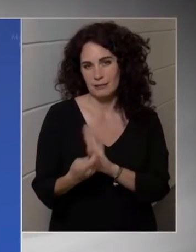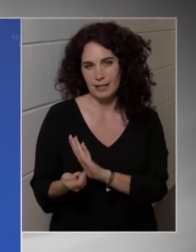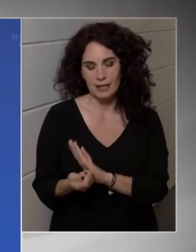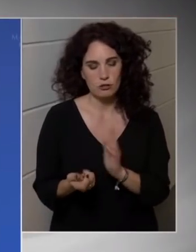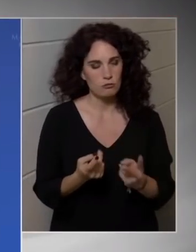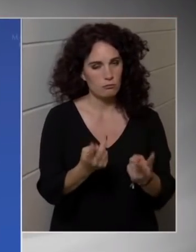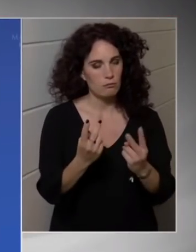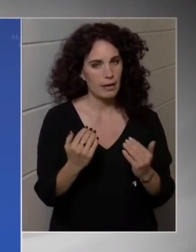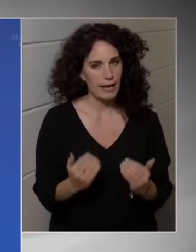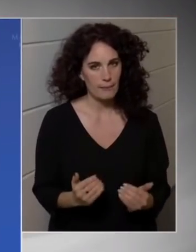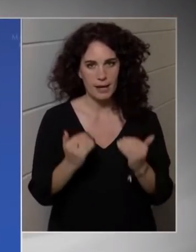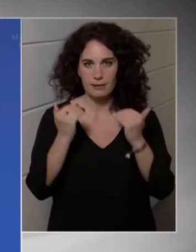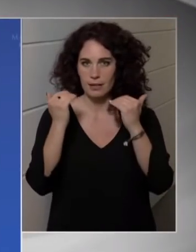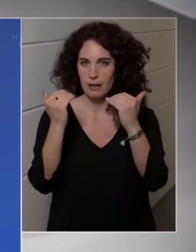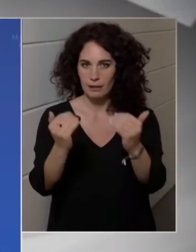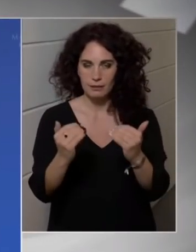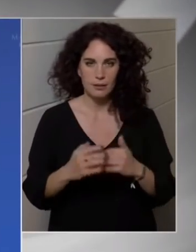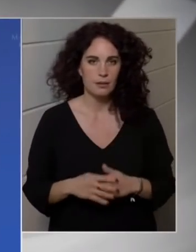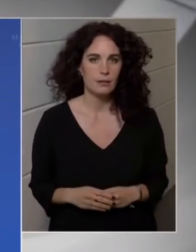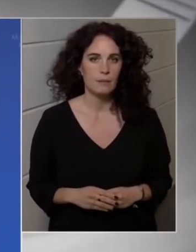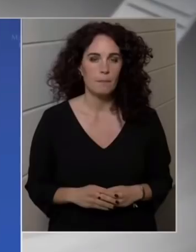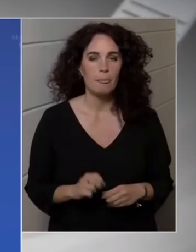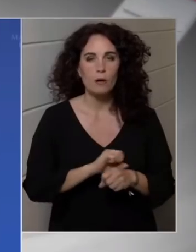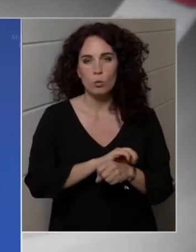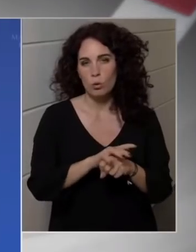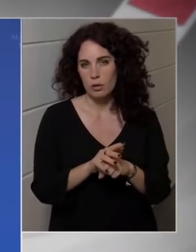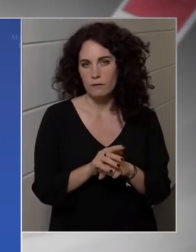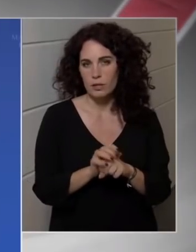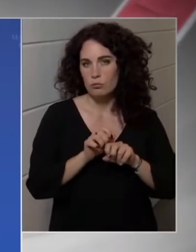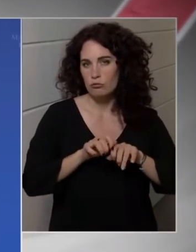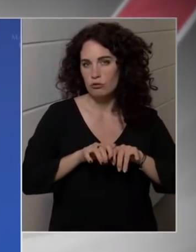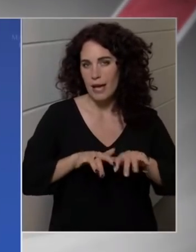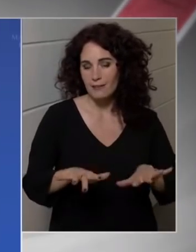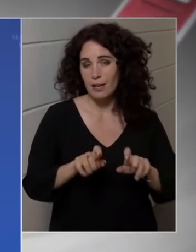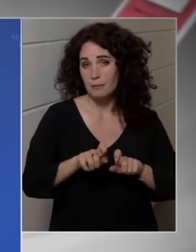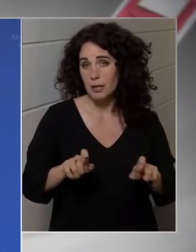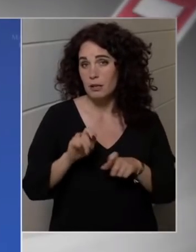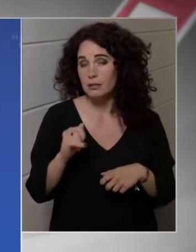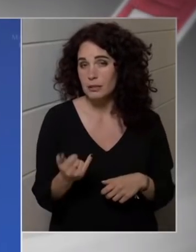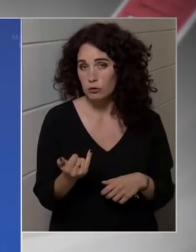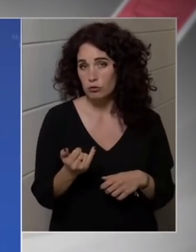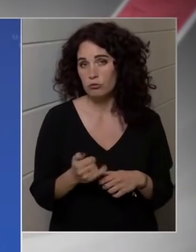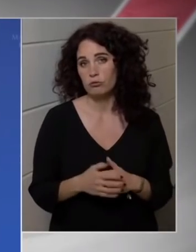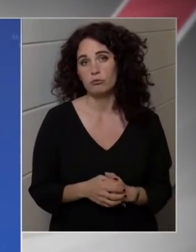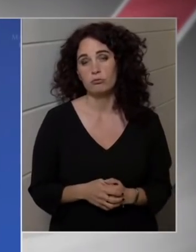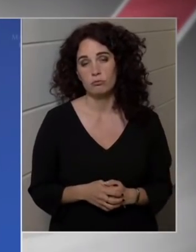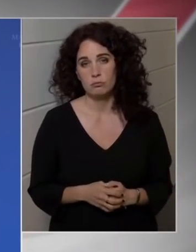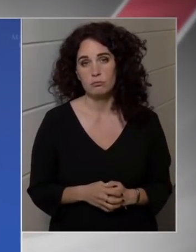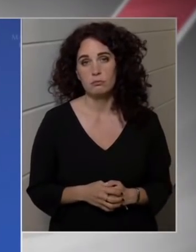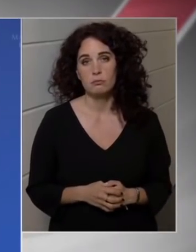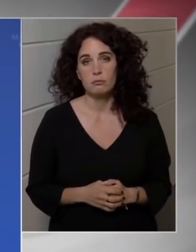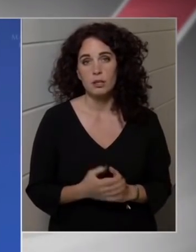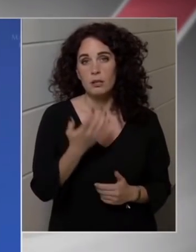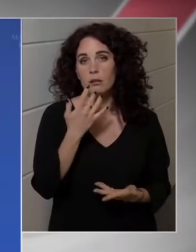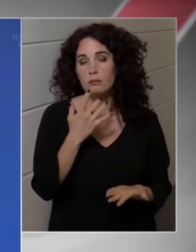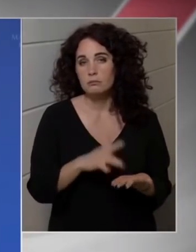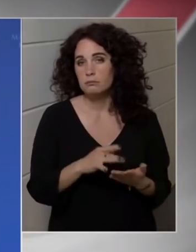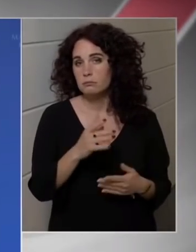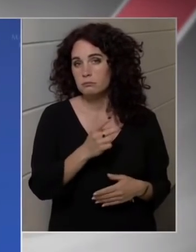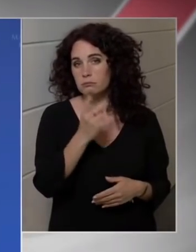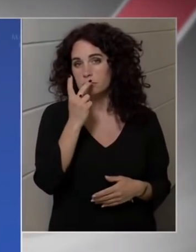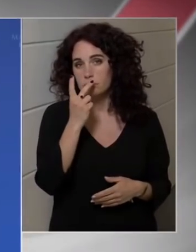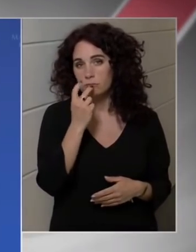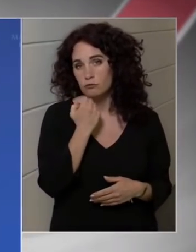A gyógyszerforgalmazók megint csak azt mondhatom, hogy a gyógyszerértékesítés nagyon jelentősen